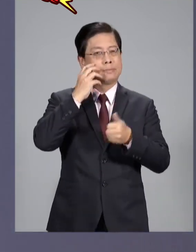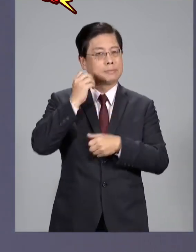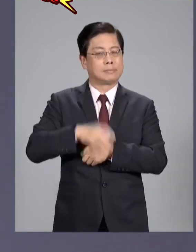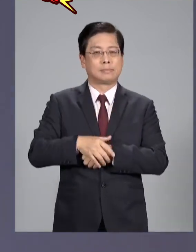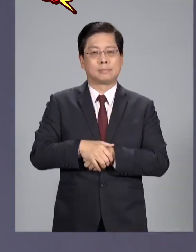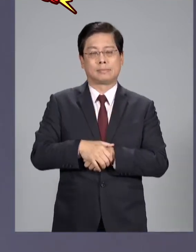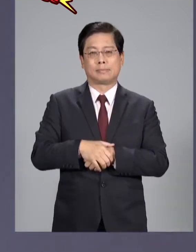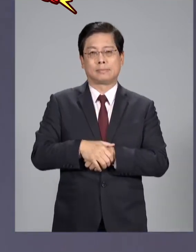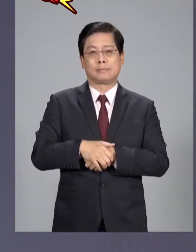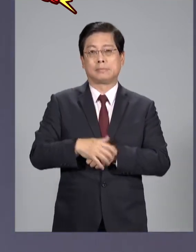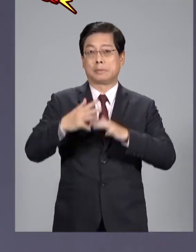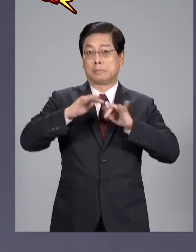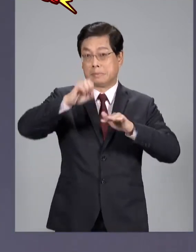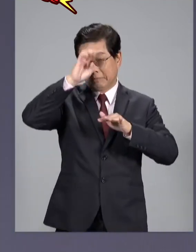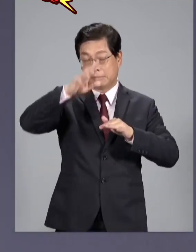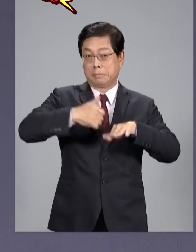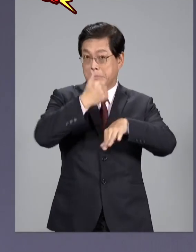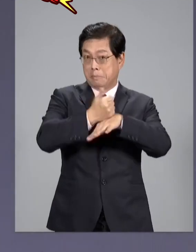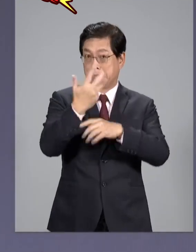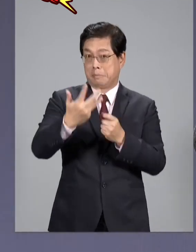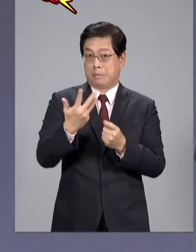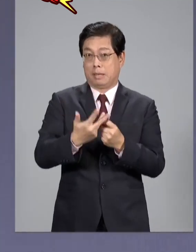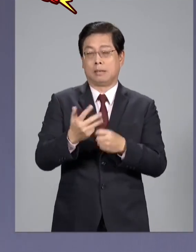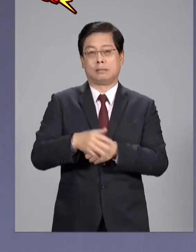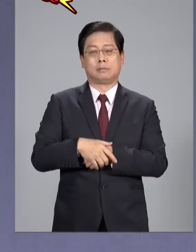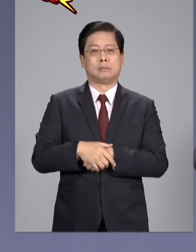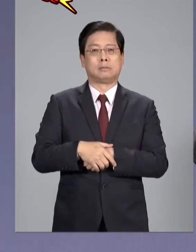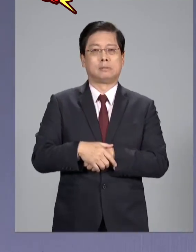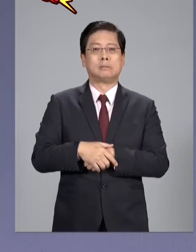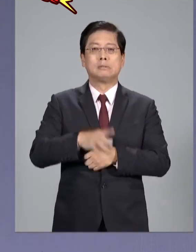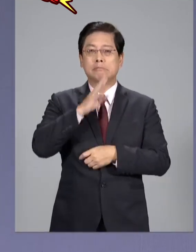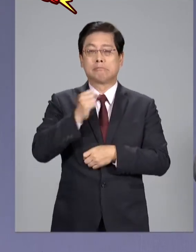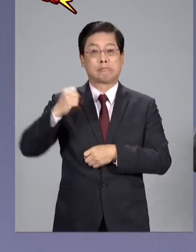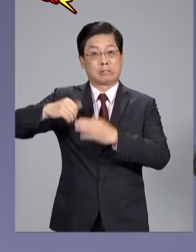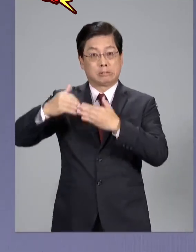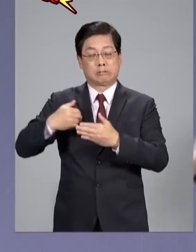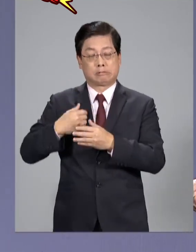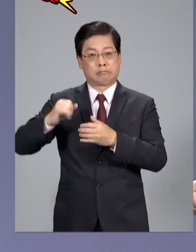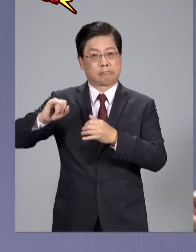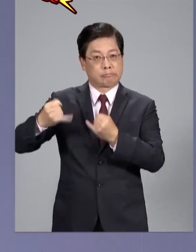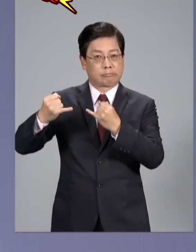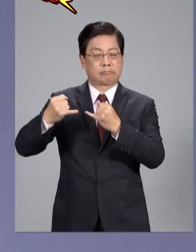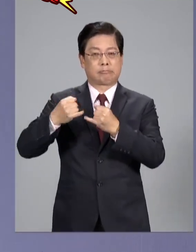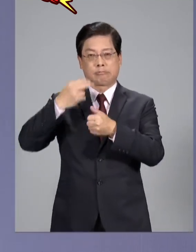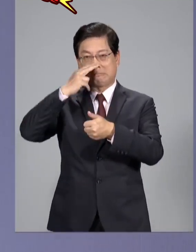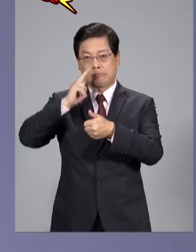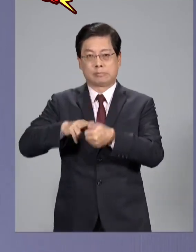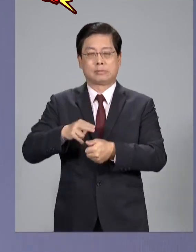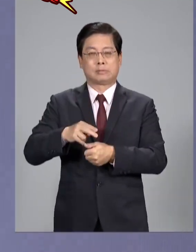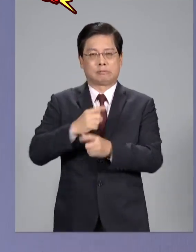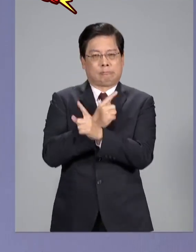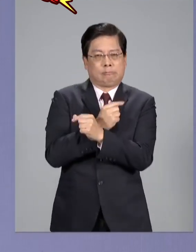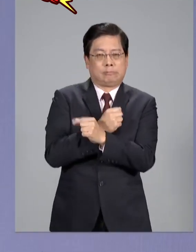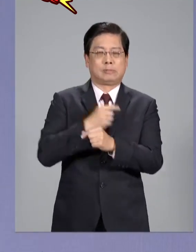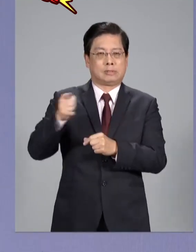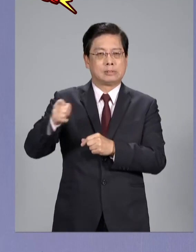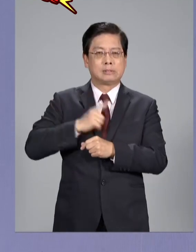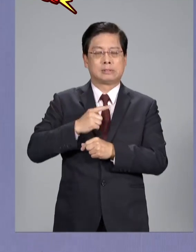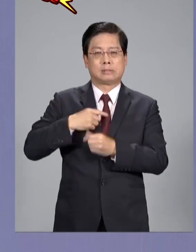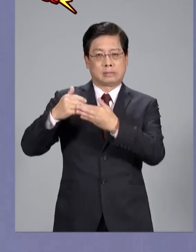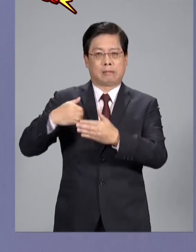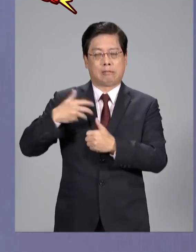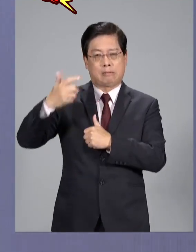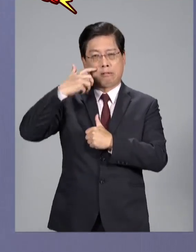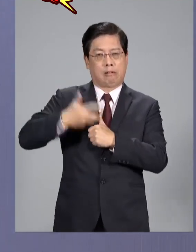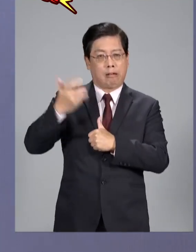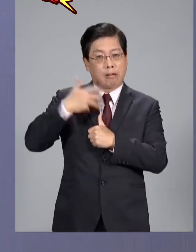所以呢這個民進黨執政八年除了抗中仇中這個一再強調中國大陸的軍事